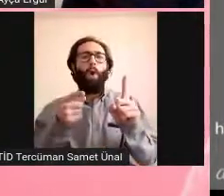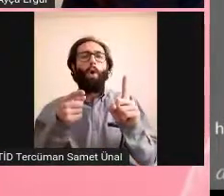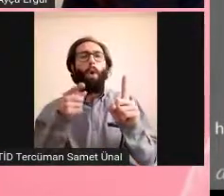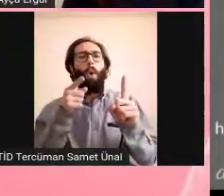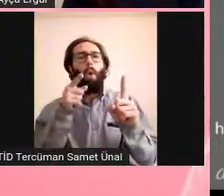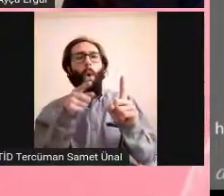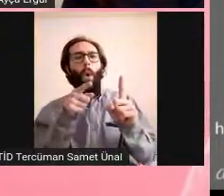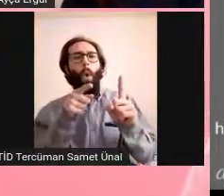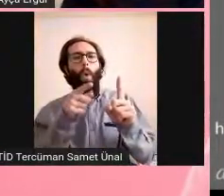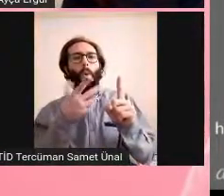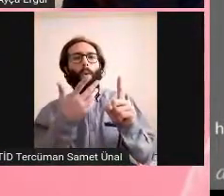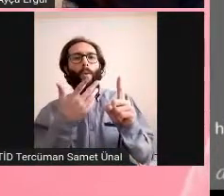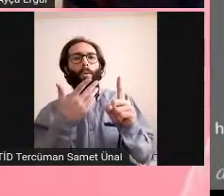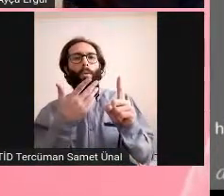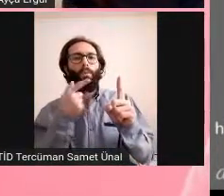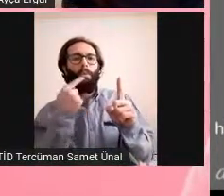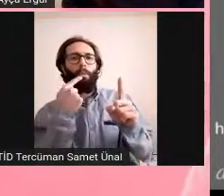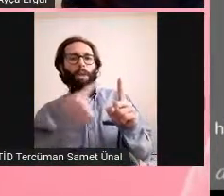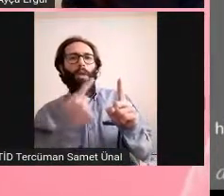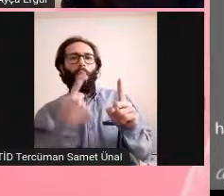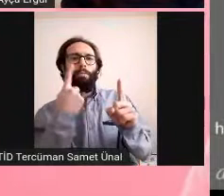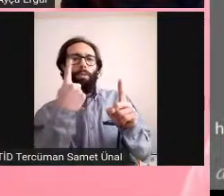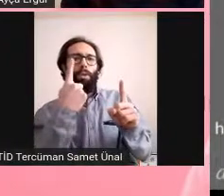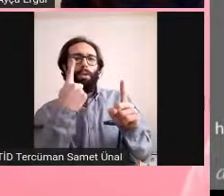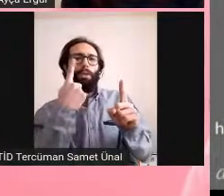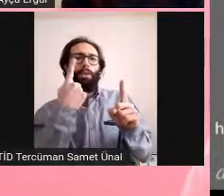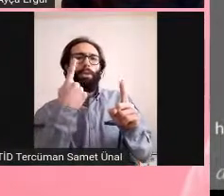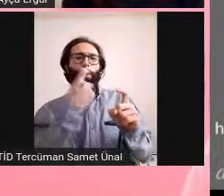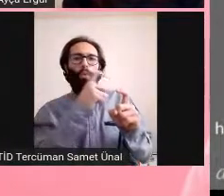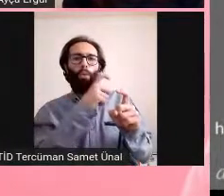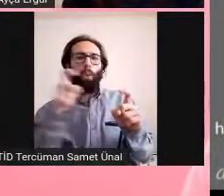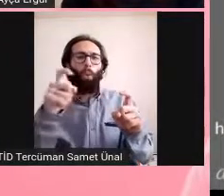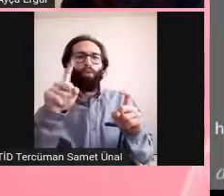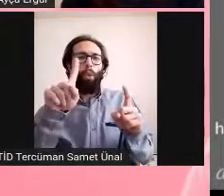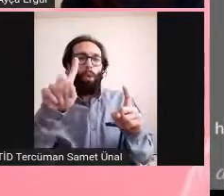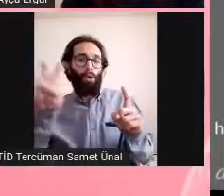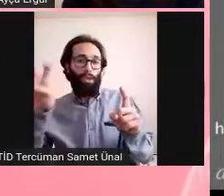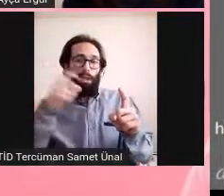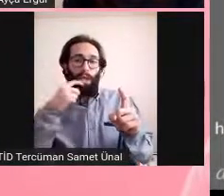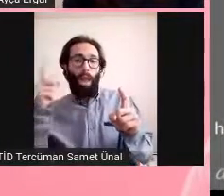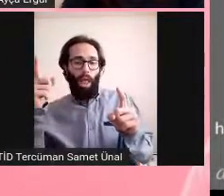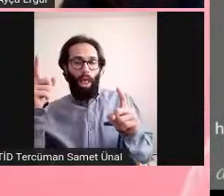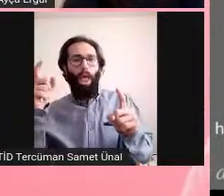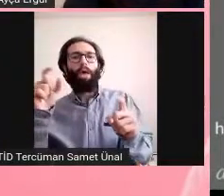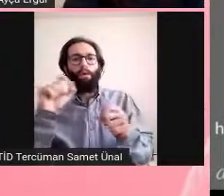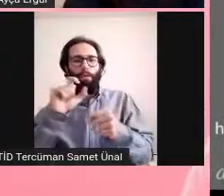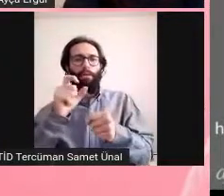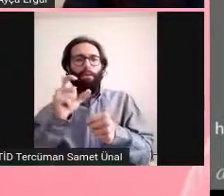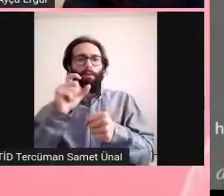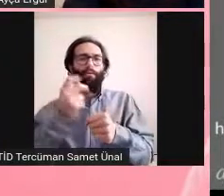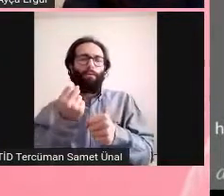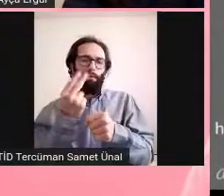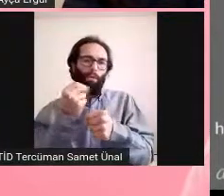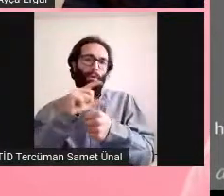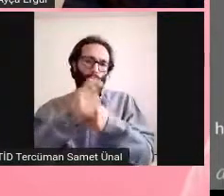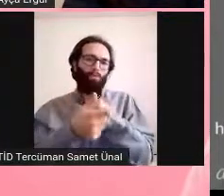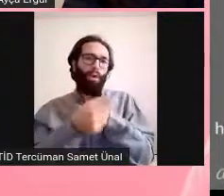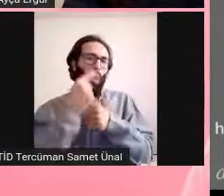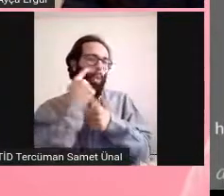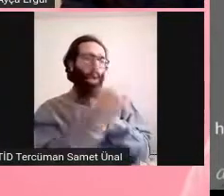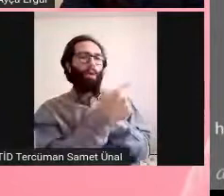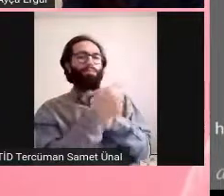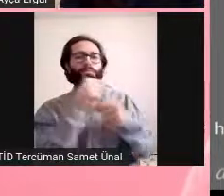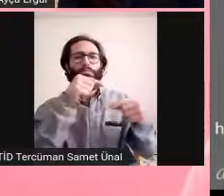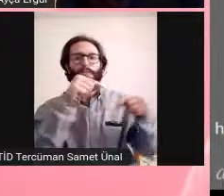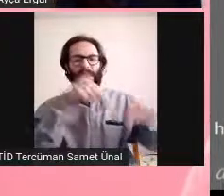şu anda söyleyemiyoruz kalıcı olduğunu. Daha ileri zamanlarda çıkacak bir şey. Şimdi